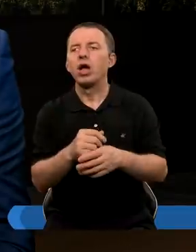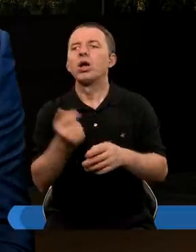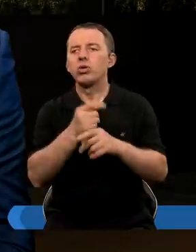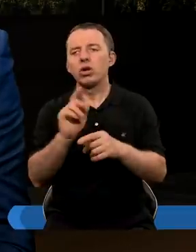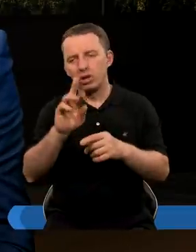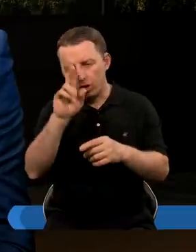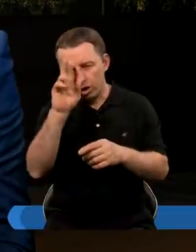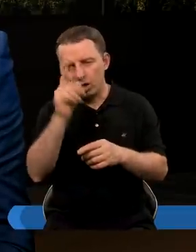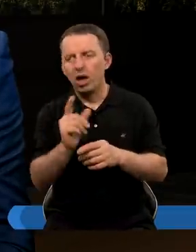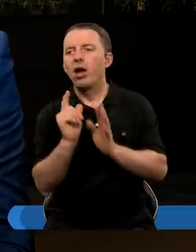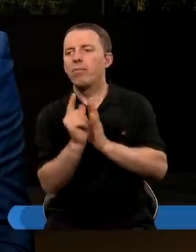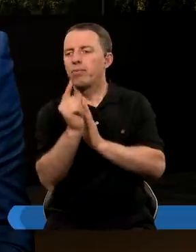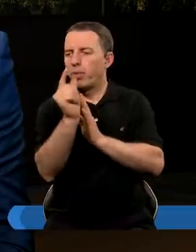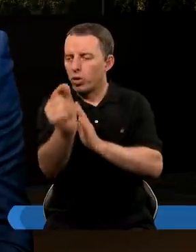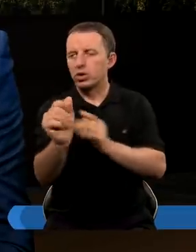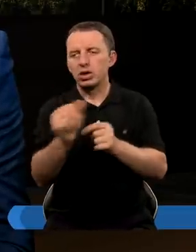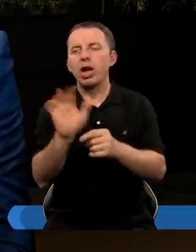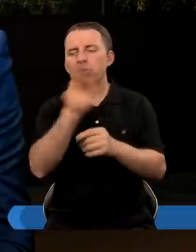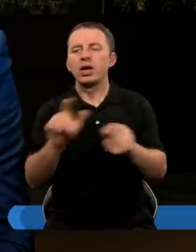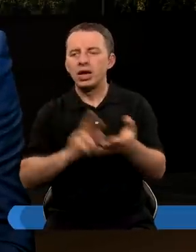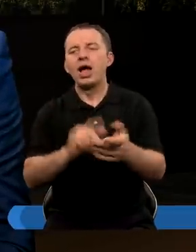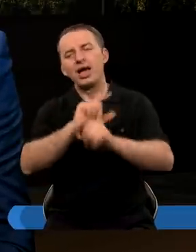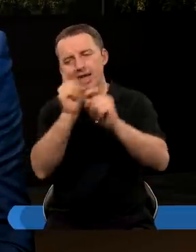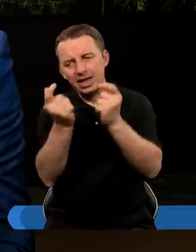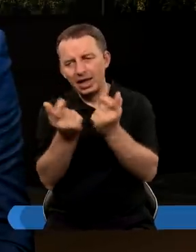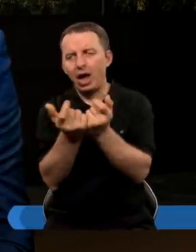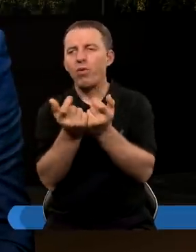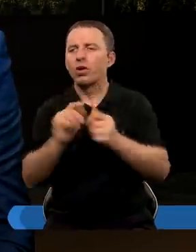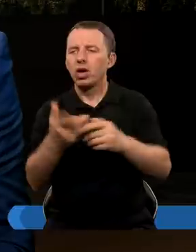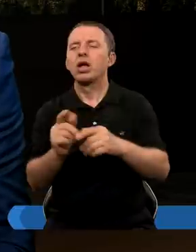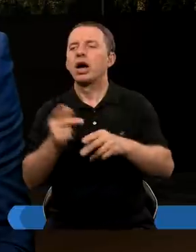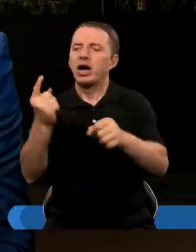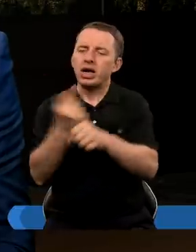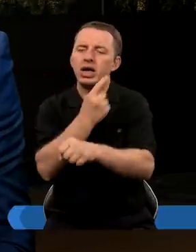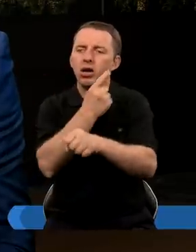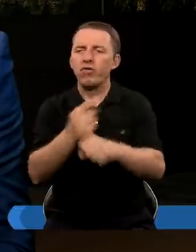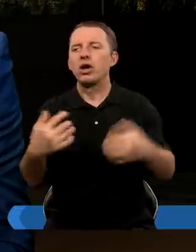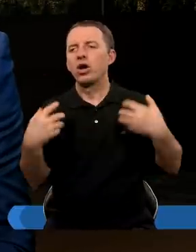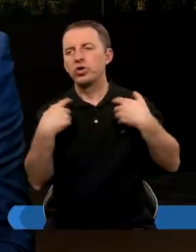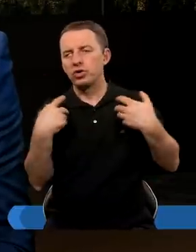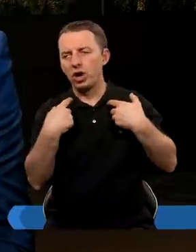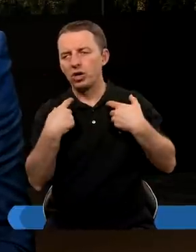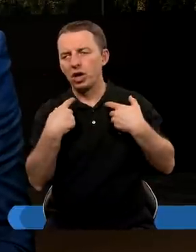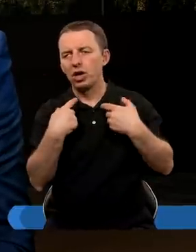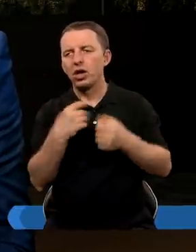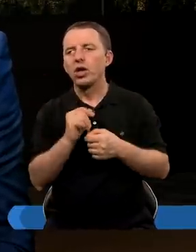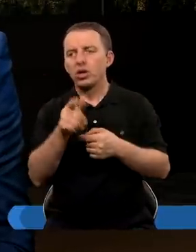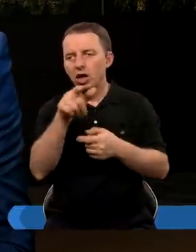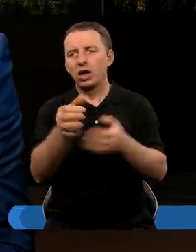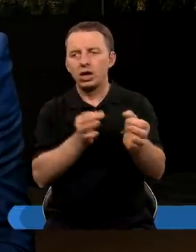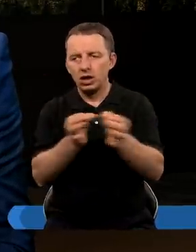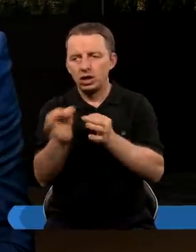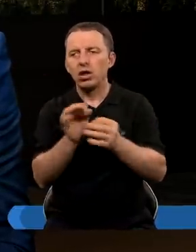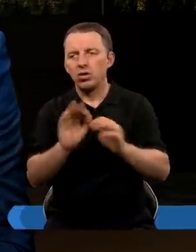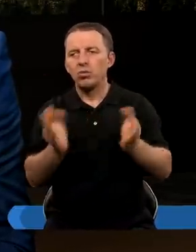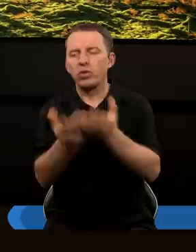jakimś sensie zaryzykowali, poszli za Bogiem na całość, ryzykowali życiem. No i jak rozumiem z tej